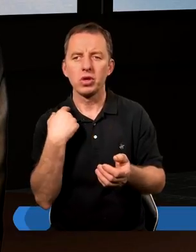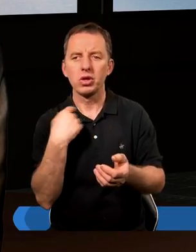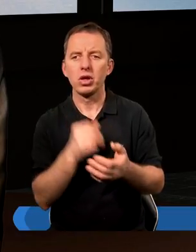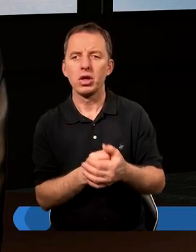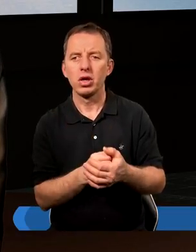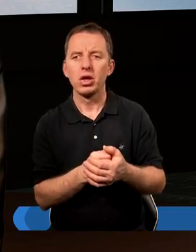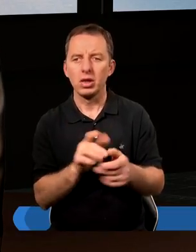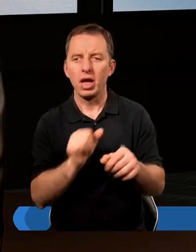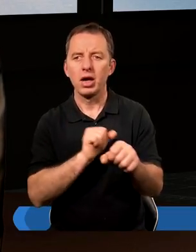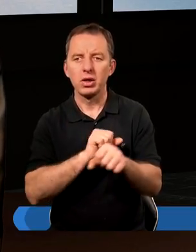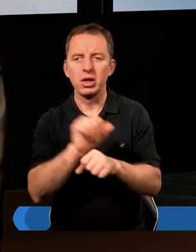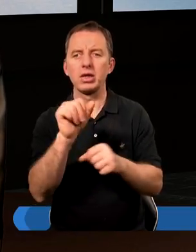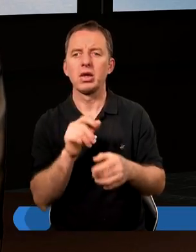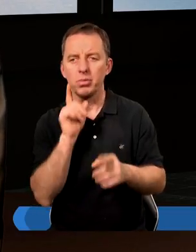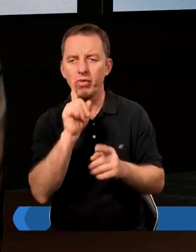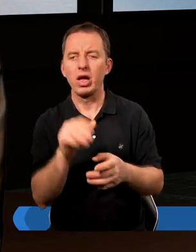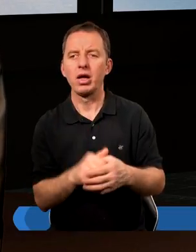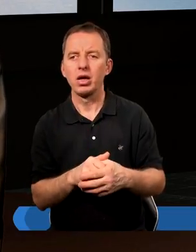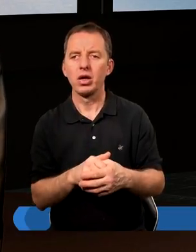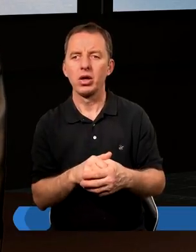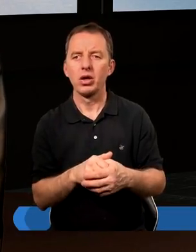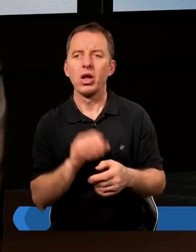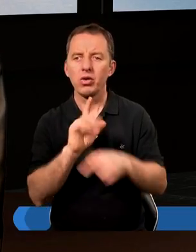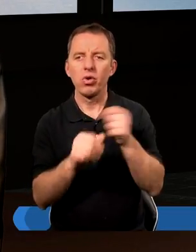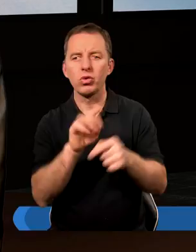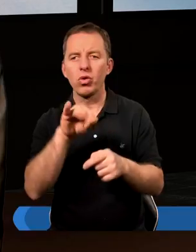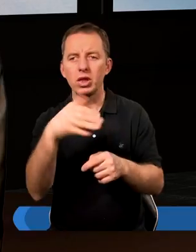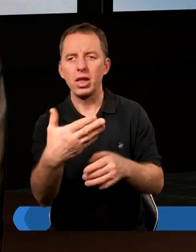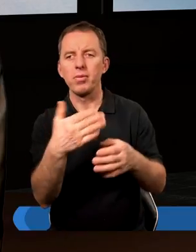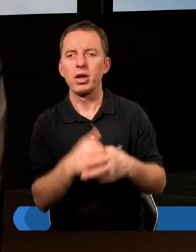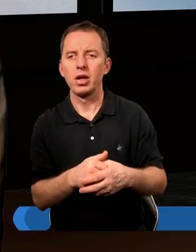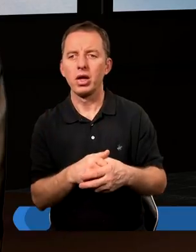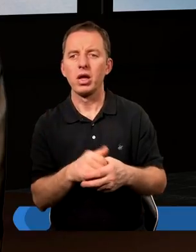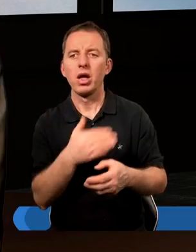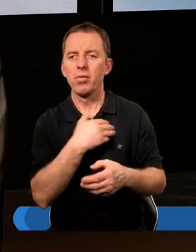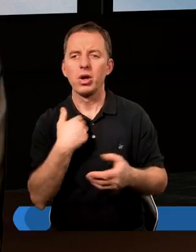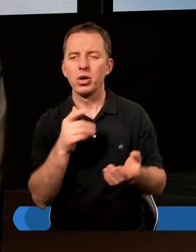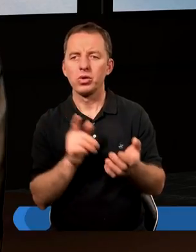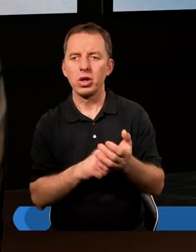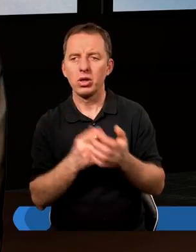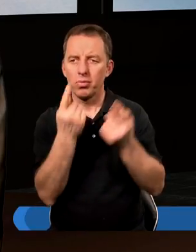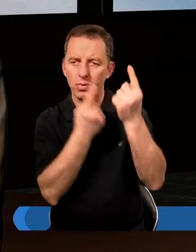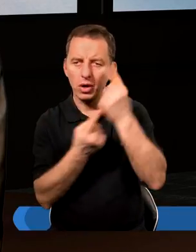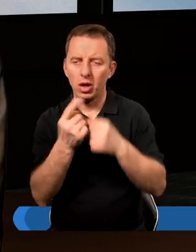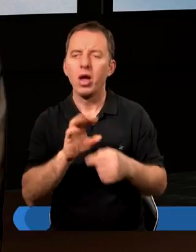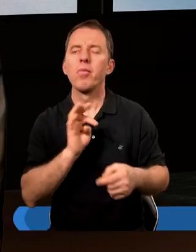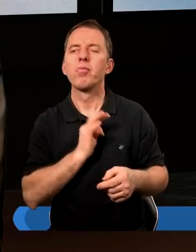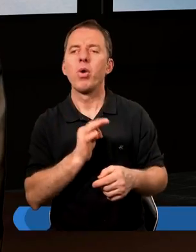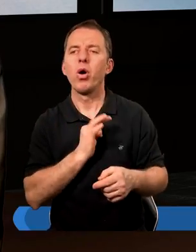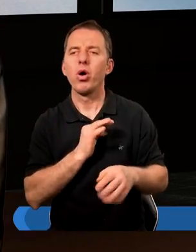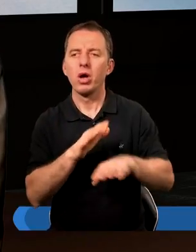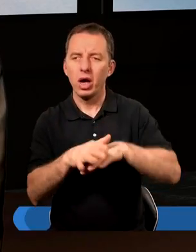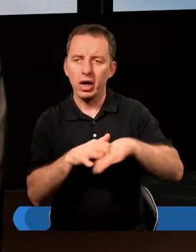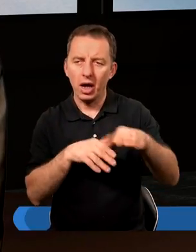jest. I w związku z tym często się myśli o tym, że to moje